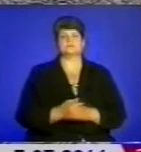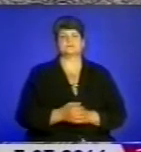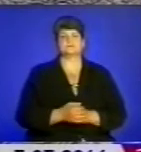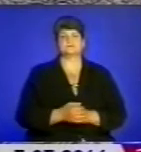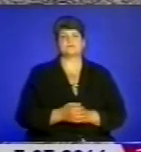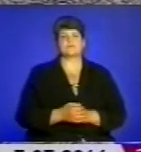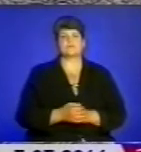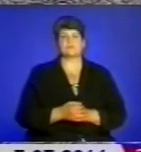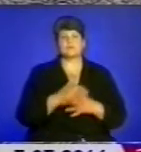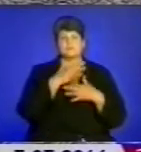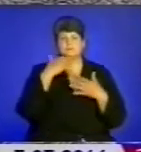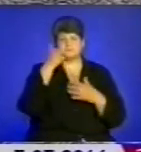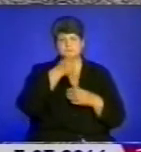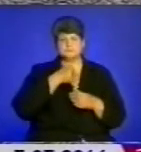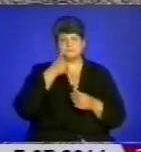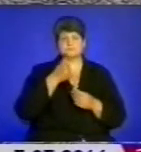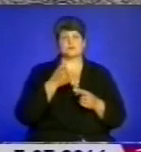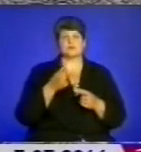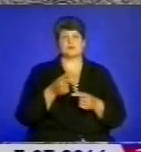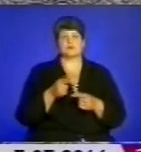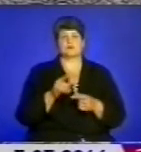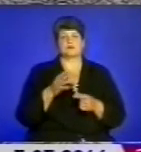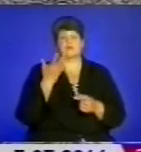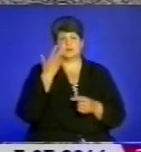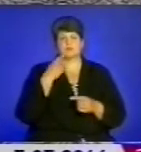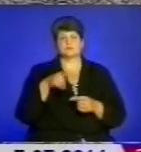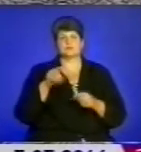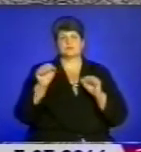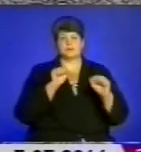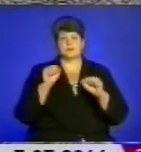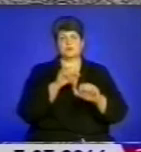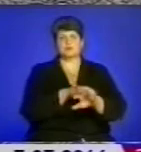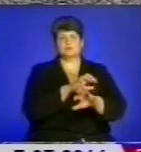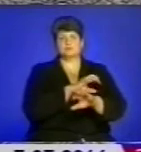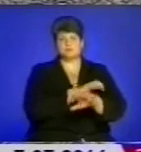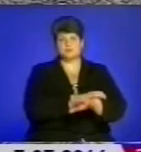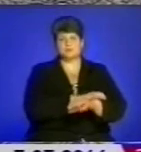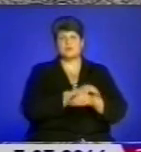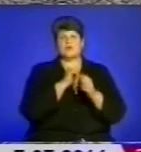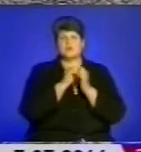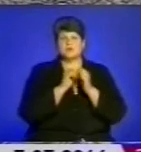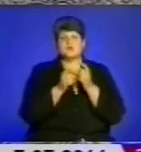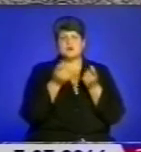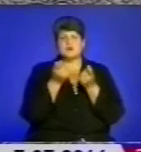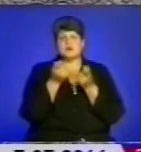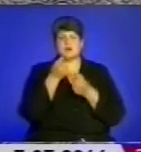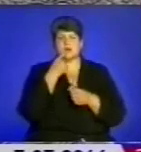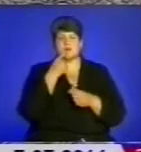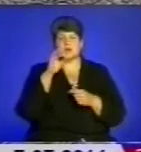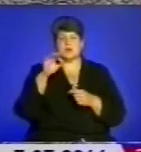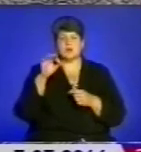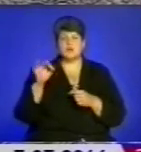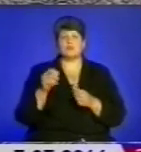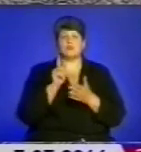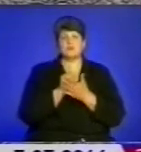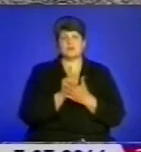десятиліть панування комуністичного режиму, кожна ця крапля має сьогодні нас закликати до